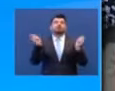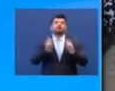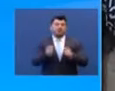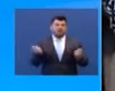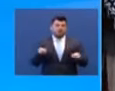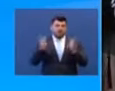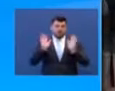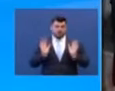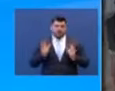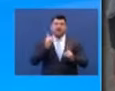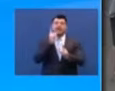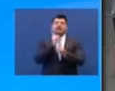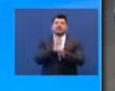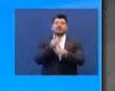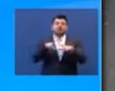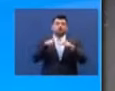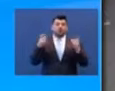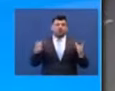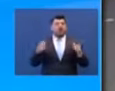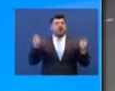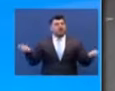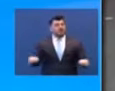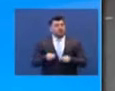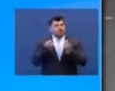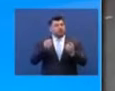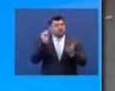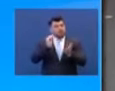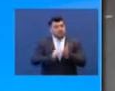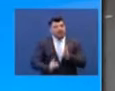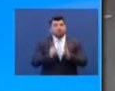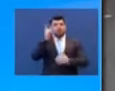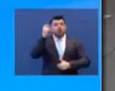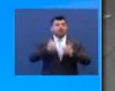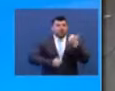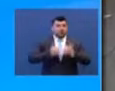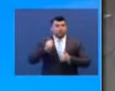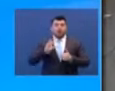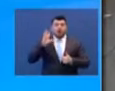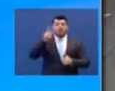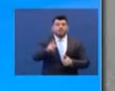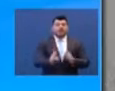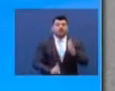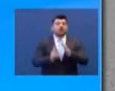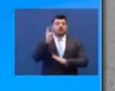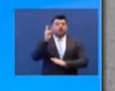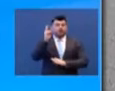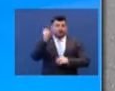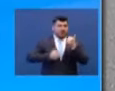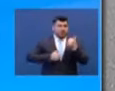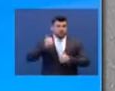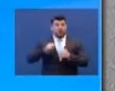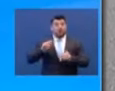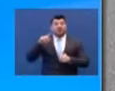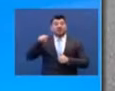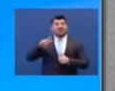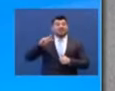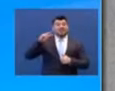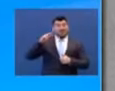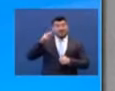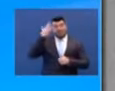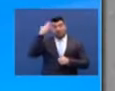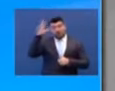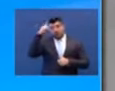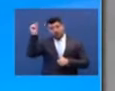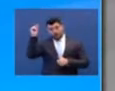Για τα ειδικά σχολεία θα επαναλειτουργήσουν την 1η Ιουνίου μέχρι τις 12η Ιουνίου για τη δευτεροβάθμια εκπαίδευση και μέχρι την